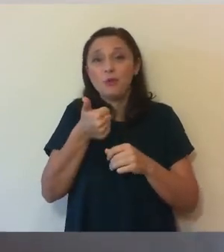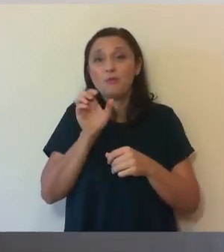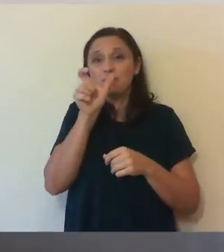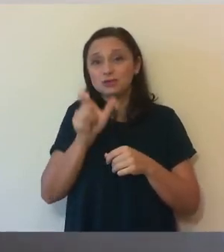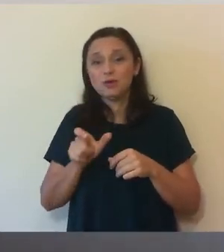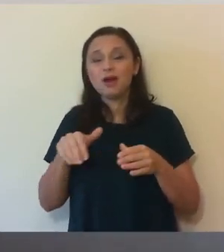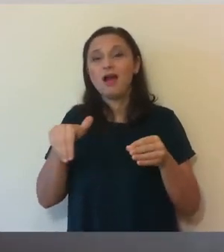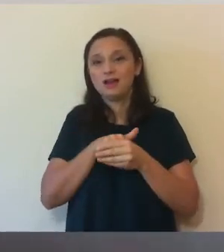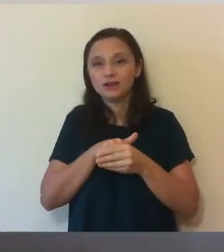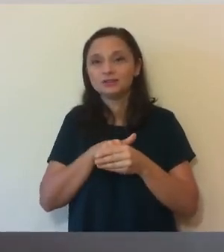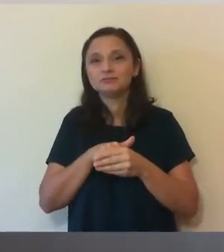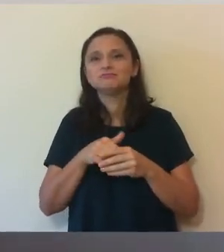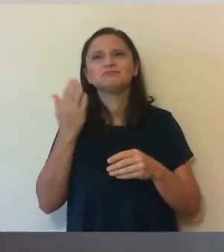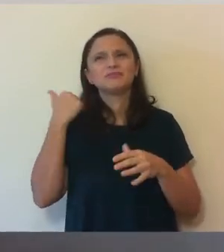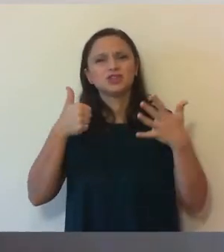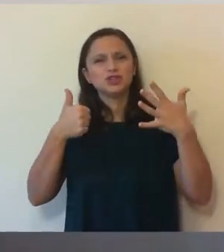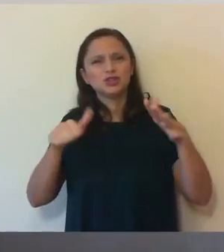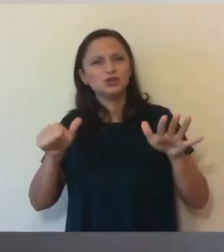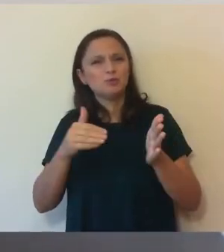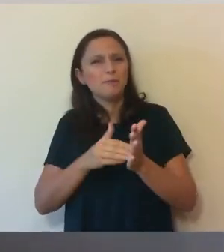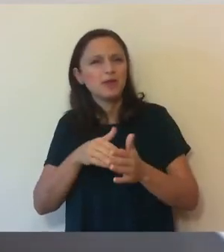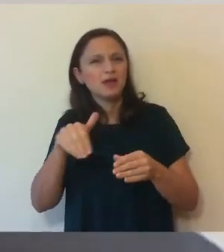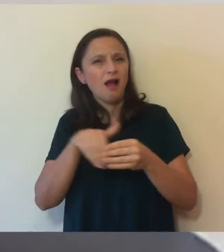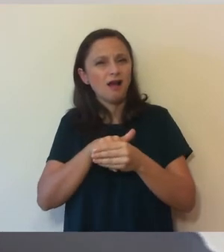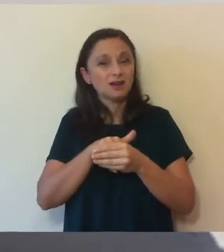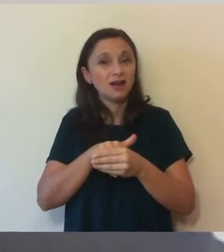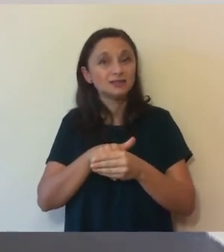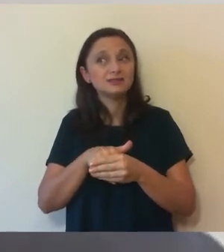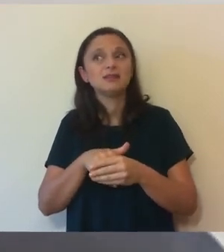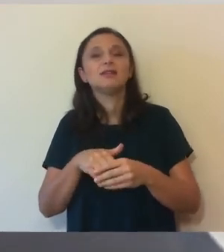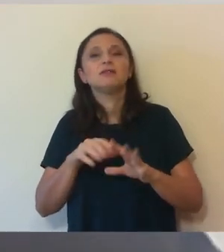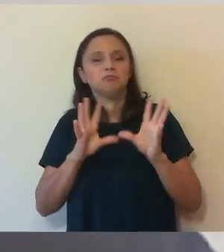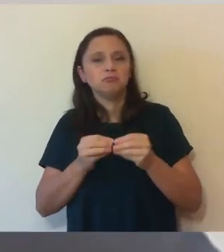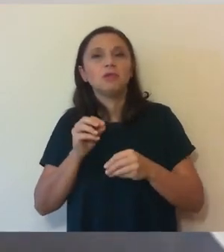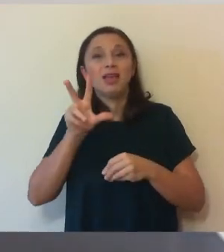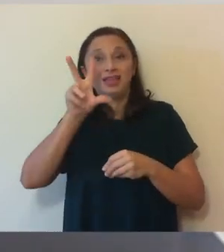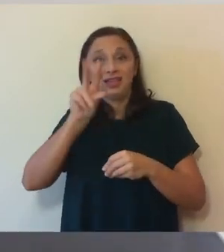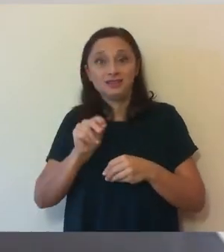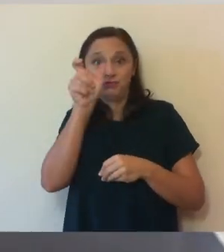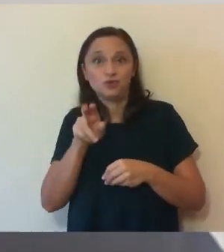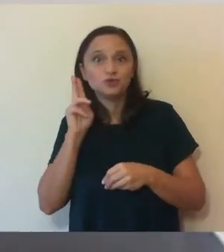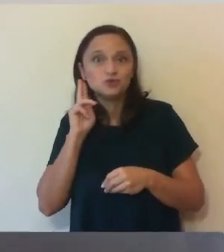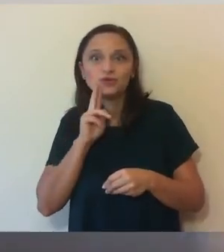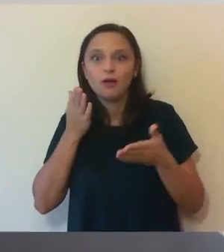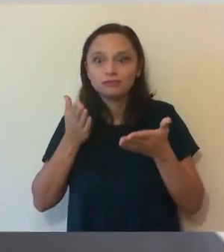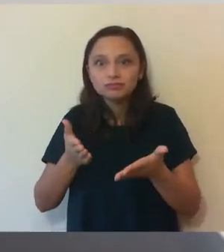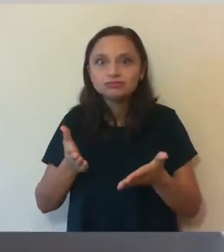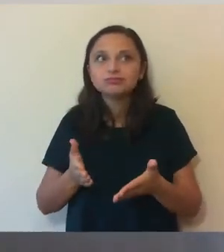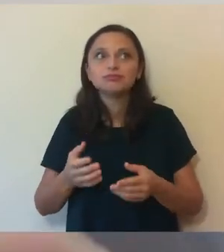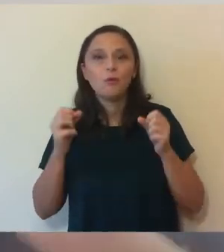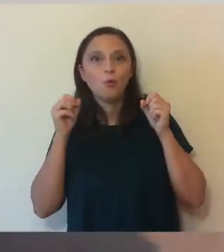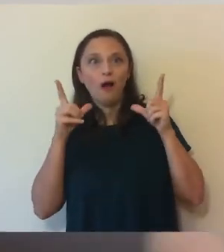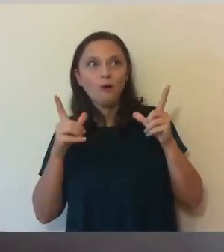aveam la 16.000 de angajați, aveam 30 de angajați surzi. Ceea ce ni s-a părut, da,